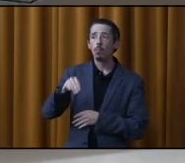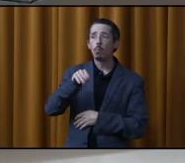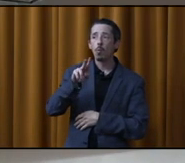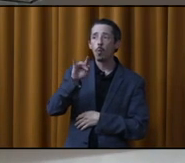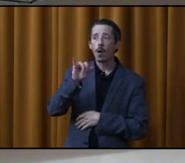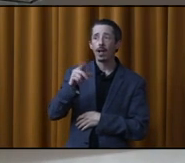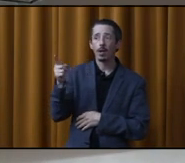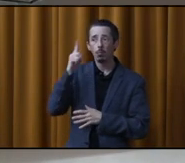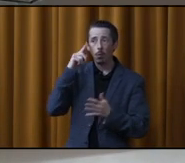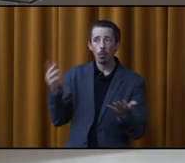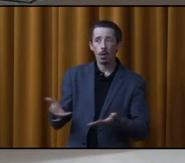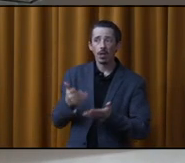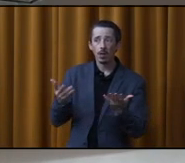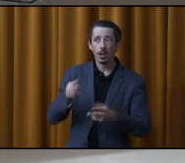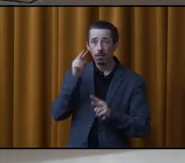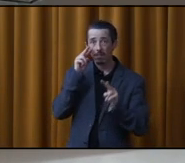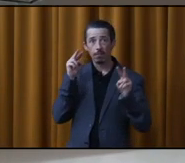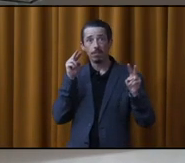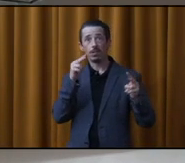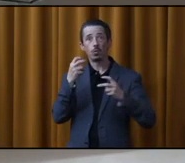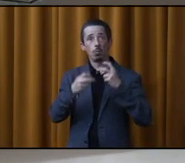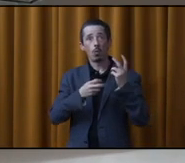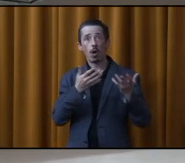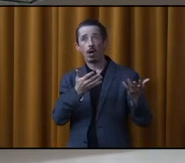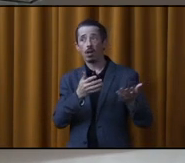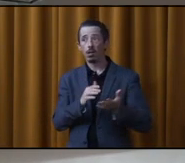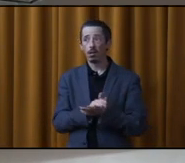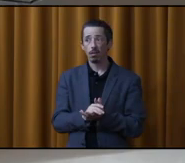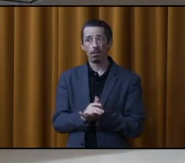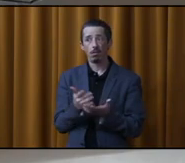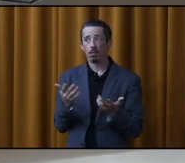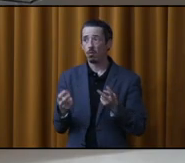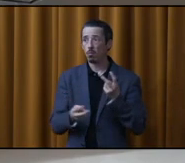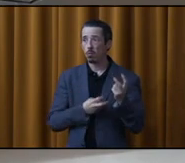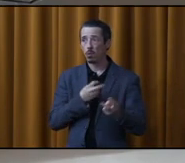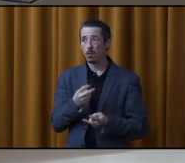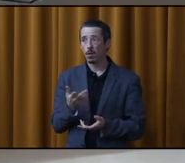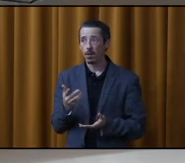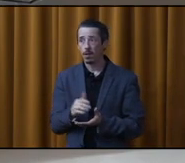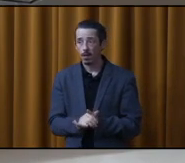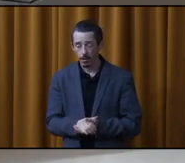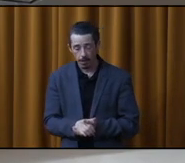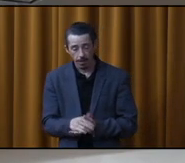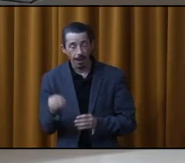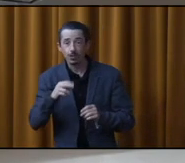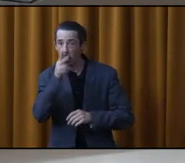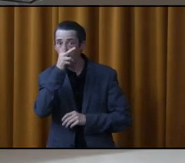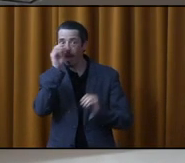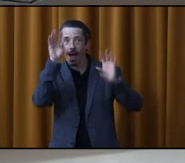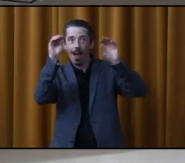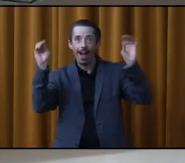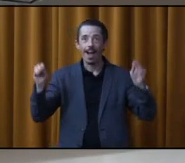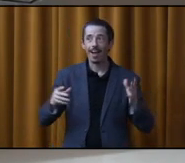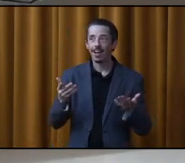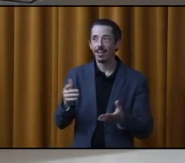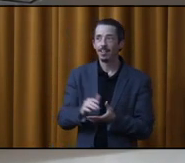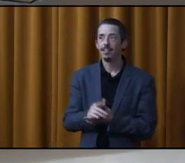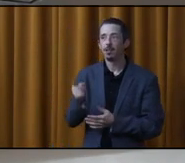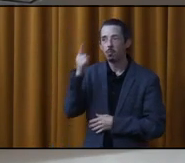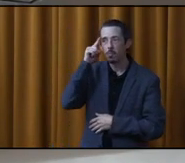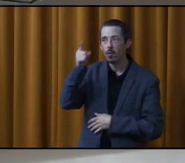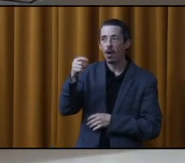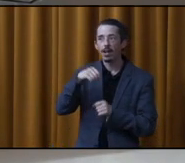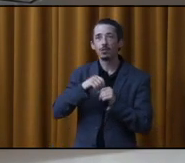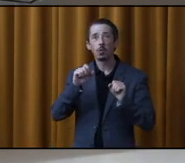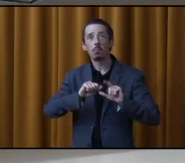'on peut faire pour l'agrémenter ou la visualiser, mais un moulin… Des lumières. Un moulin. Oui, bien, c'est ça. J'avais même pensé à un